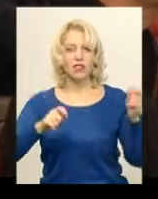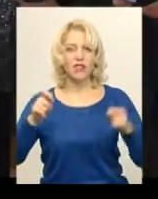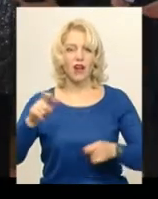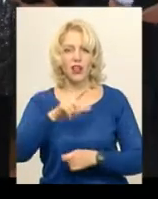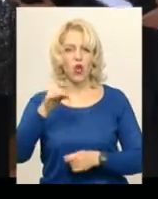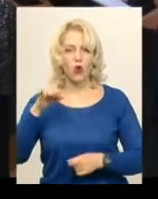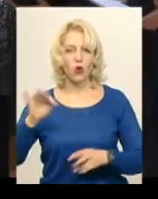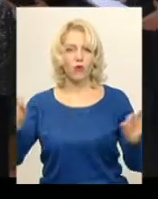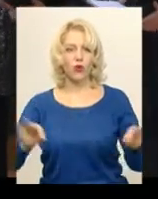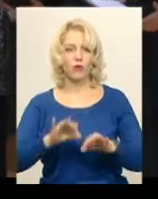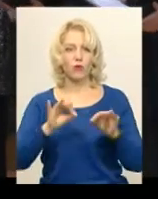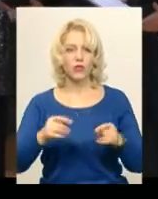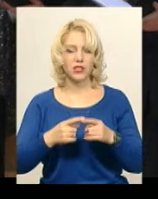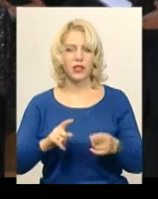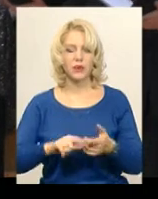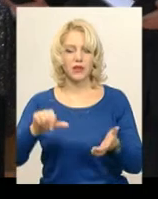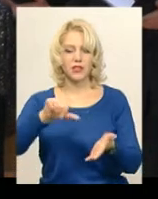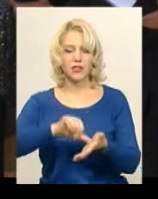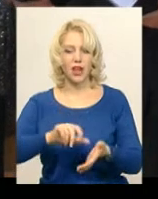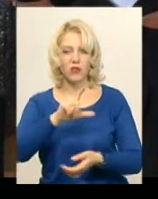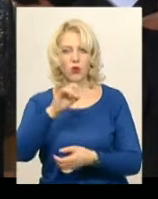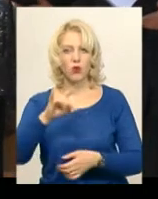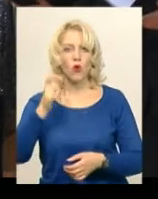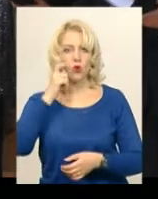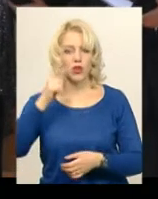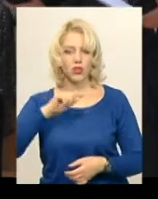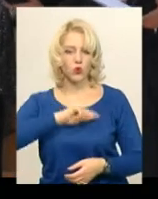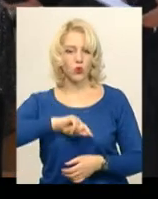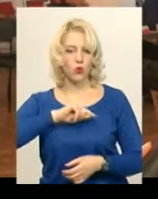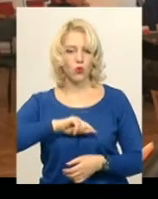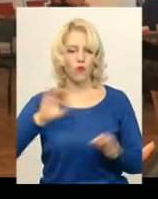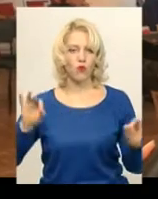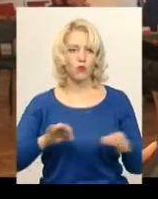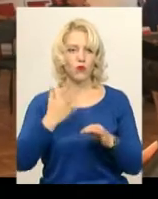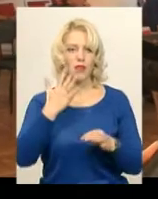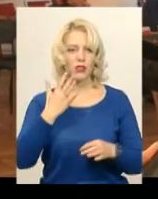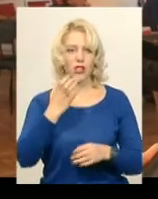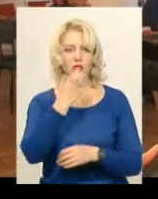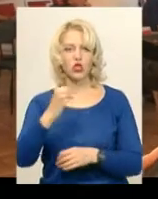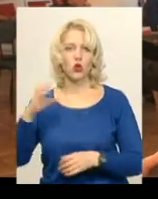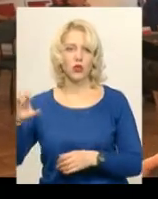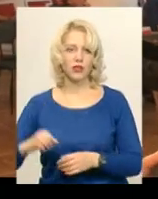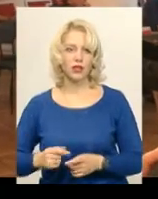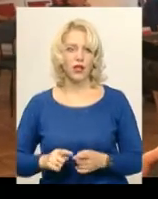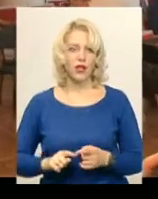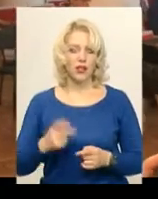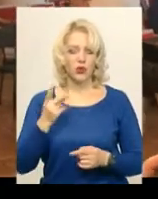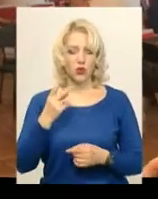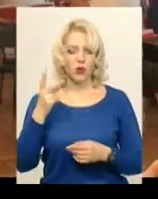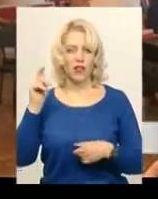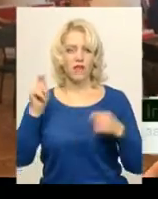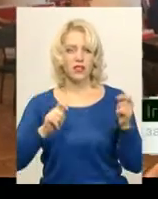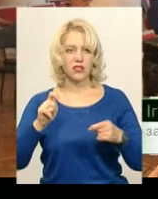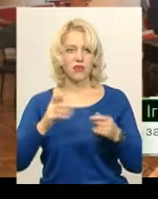«Співоча асамблея». Хор представив українську духовну музику п'ятьох століть. Я вдруге на фестивалі. Дістаю